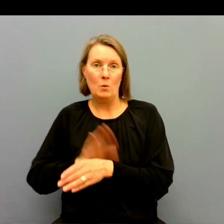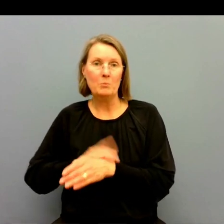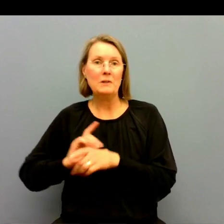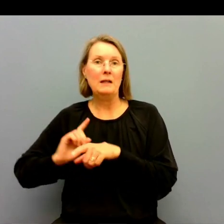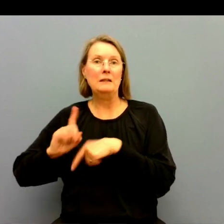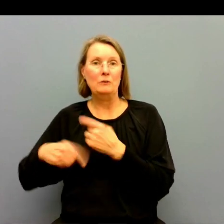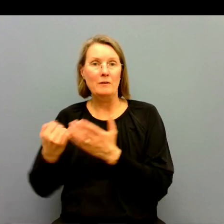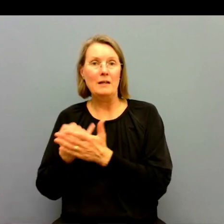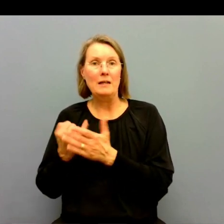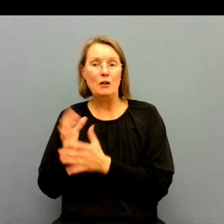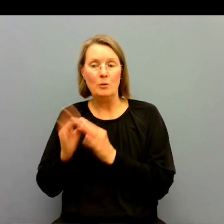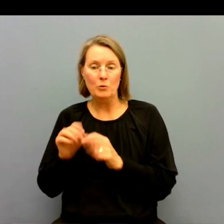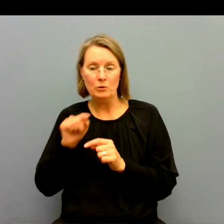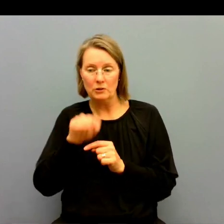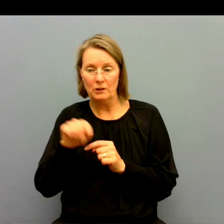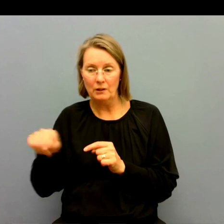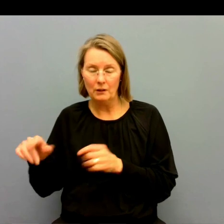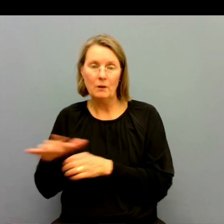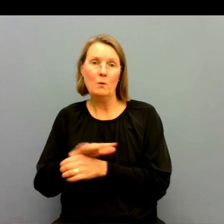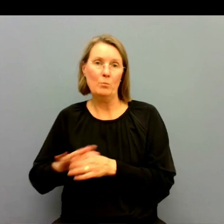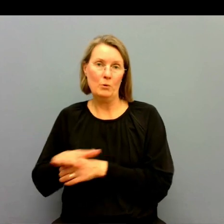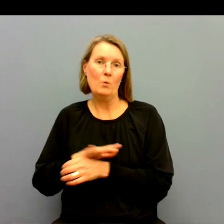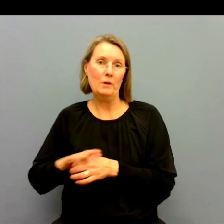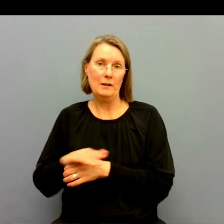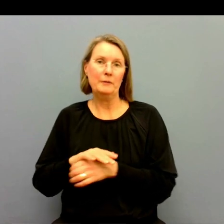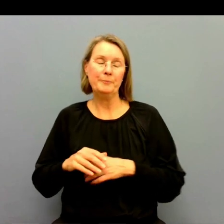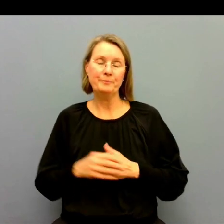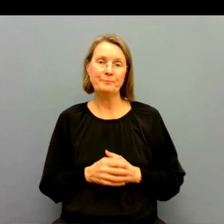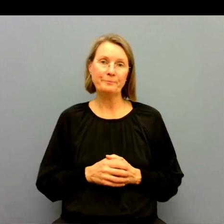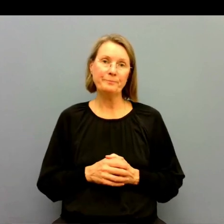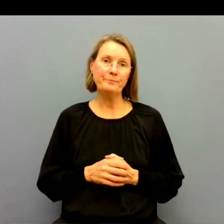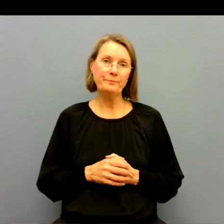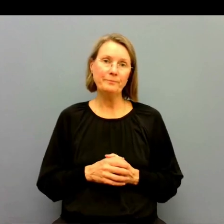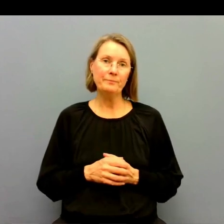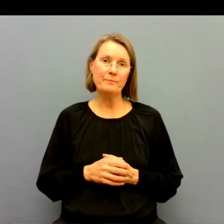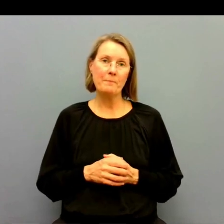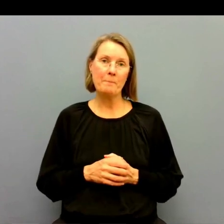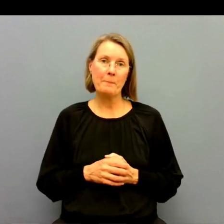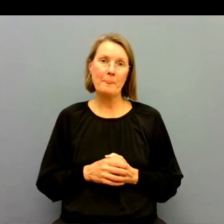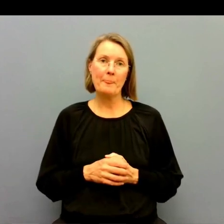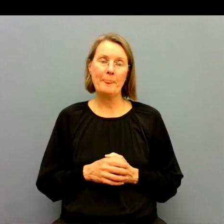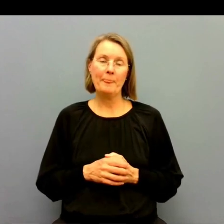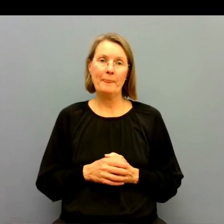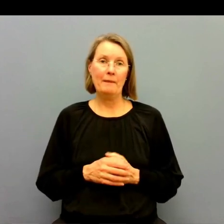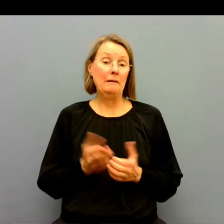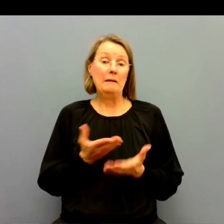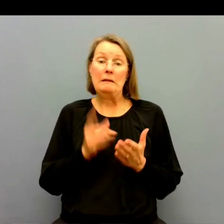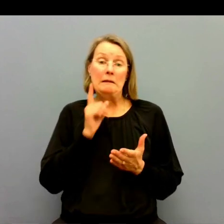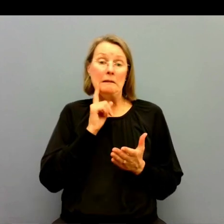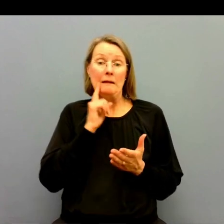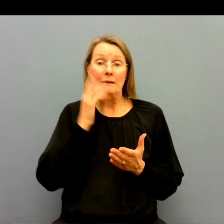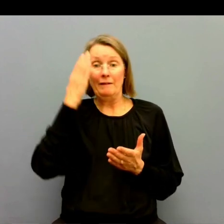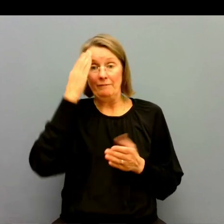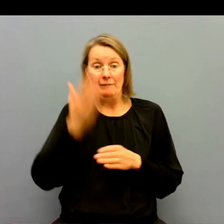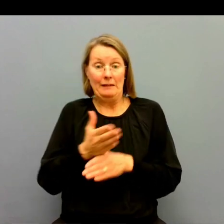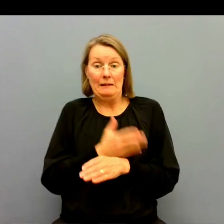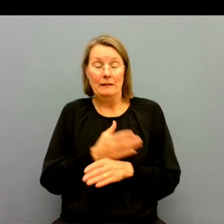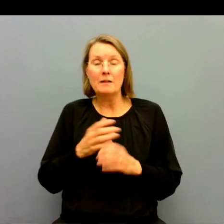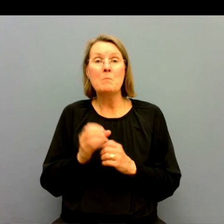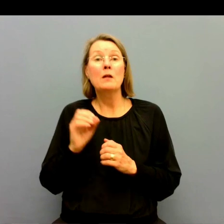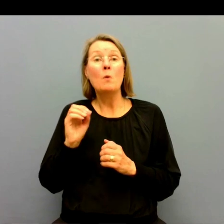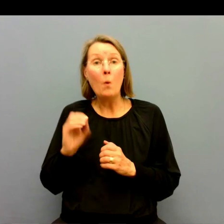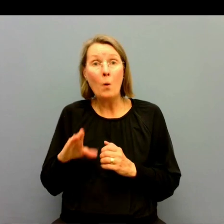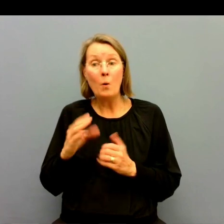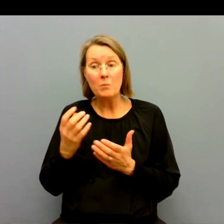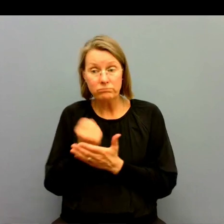kompetenshöjande insatser kring de specifika områdena. Det är inte alltid man vet men